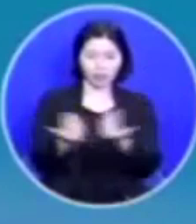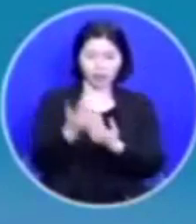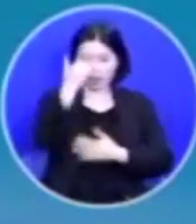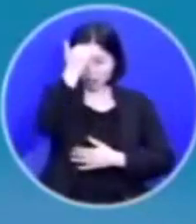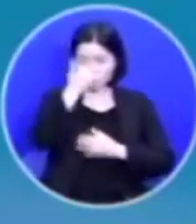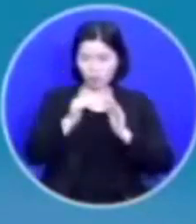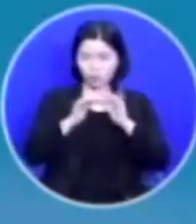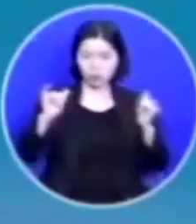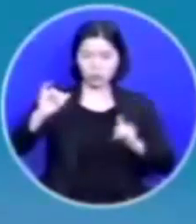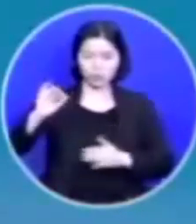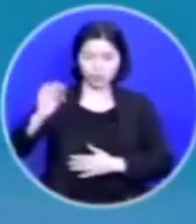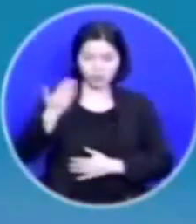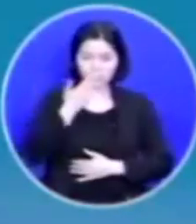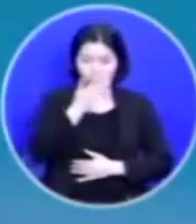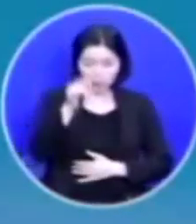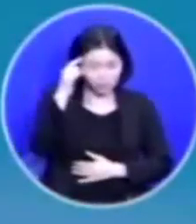될까요?